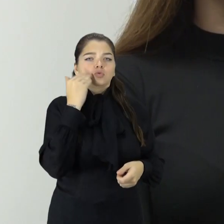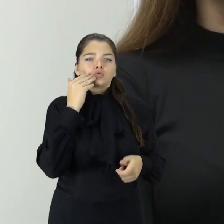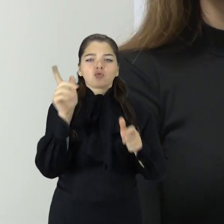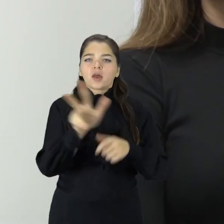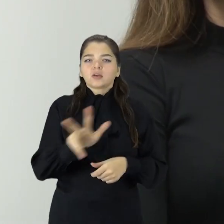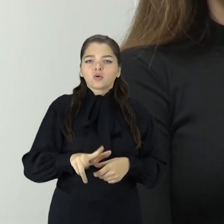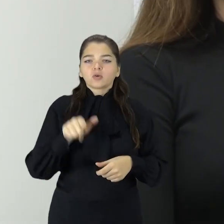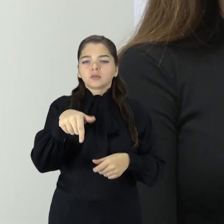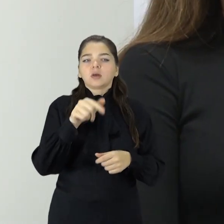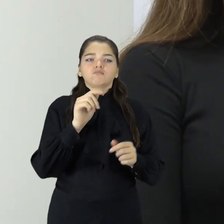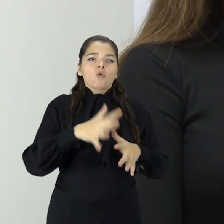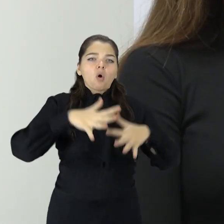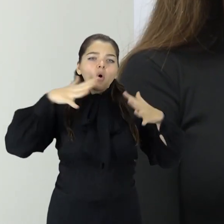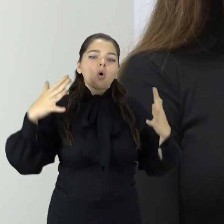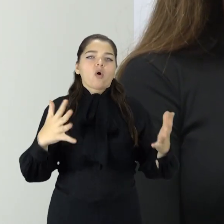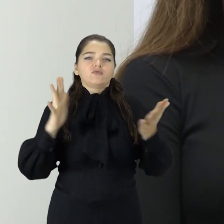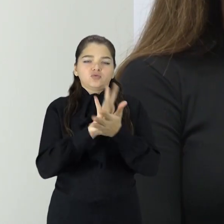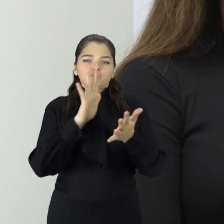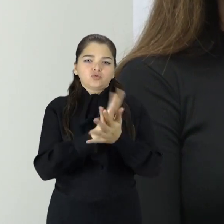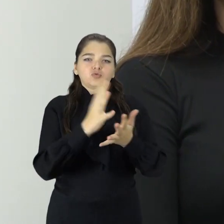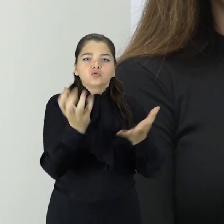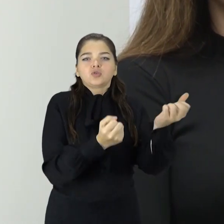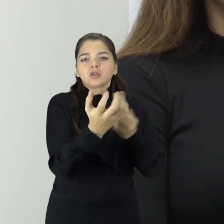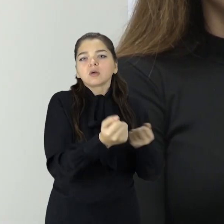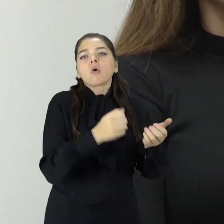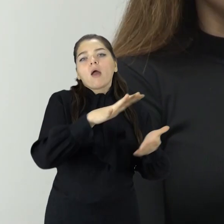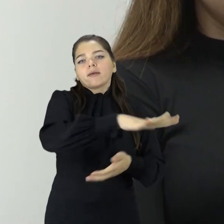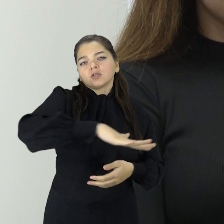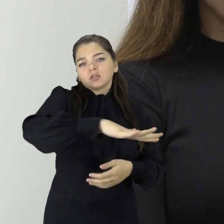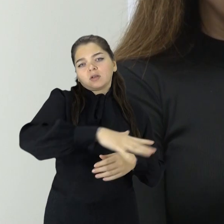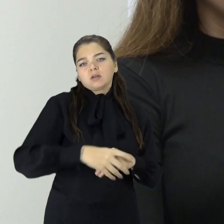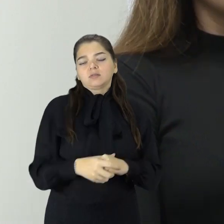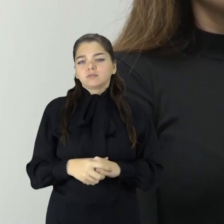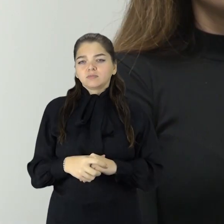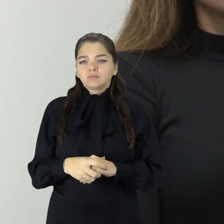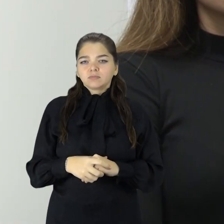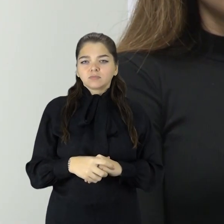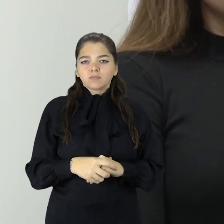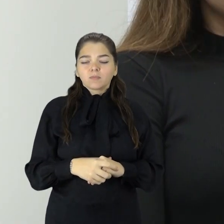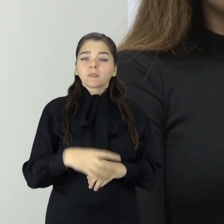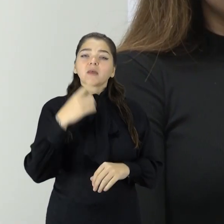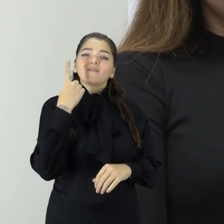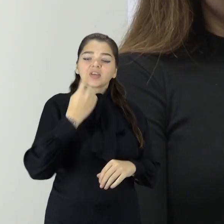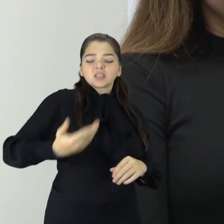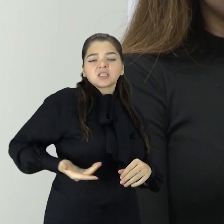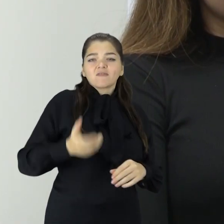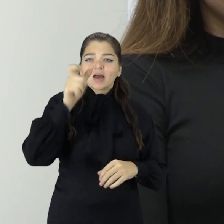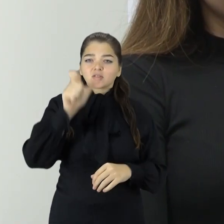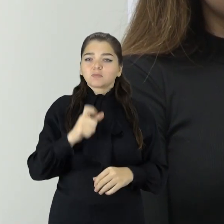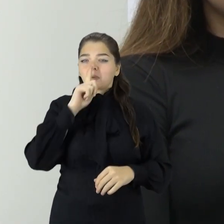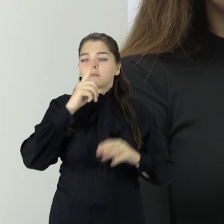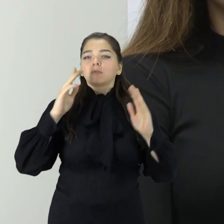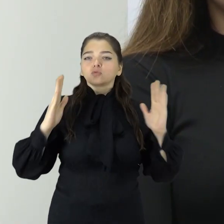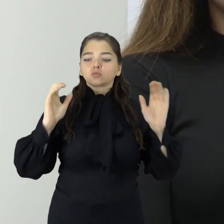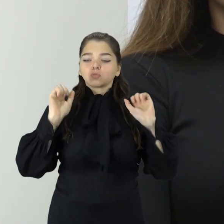esančias didelių gabarito atlikų surinkimo aikštelės ir atlikų prieimimo punktus. Vienas gyventojas nemokamai per metus